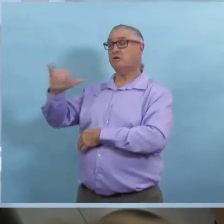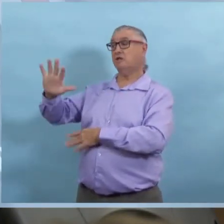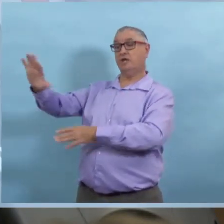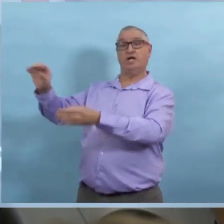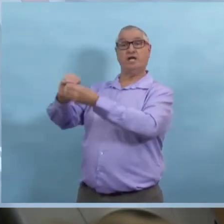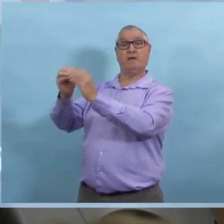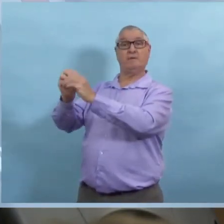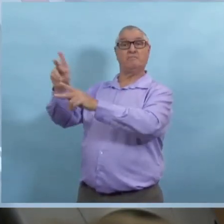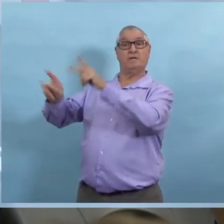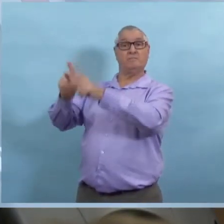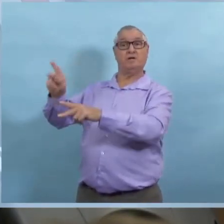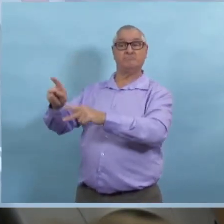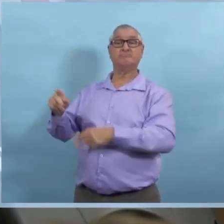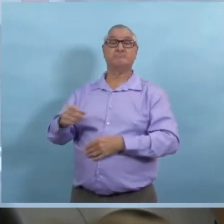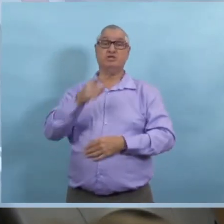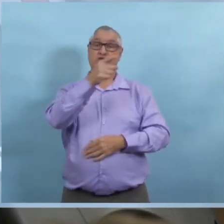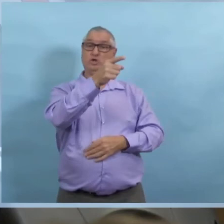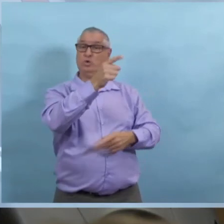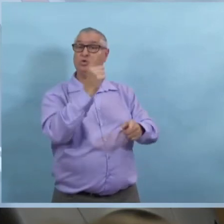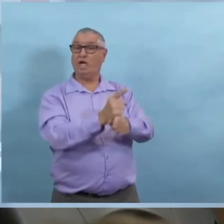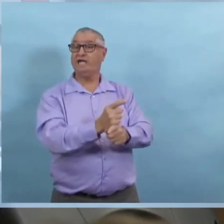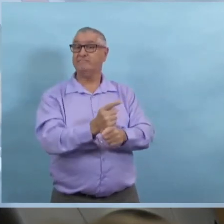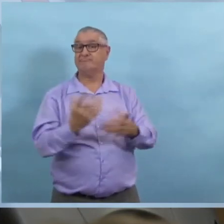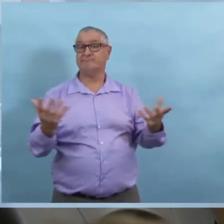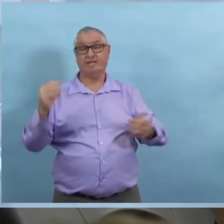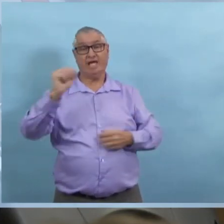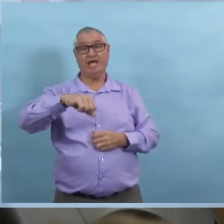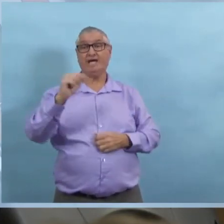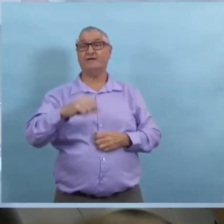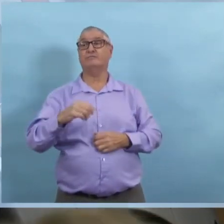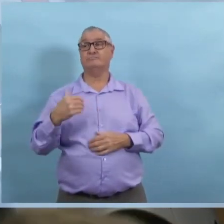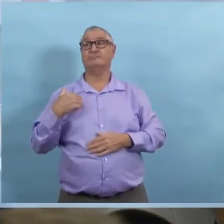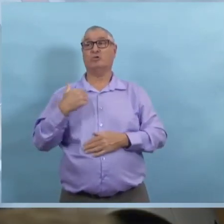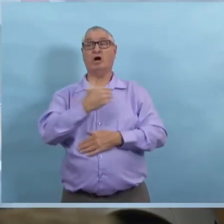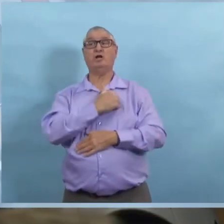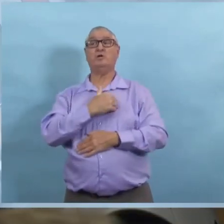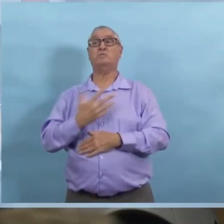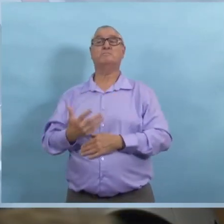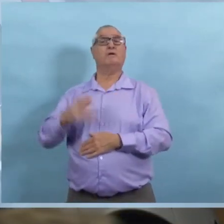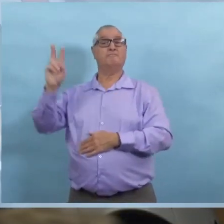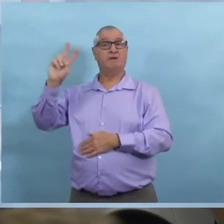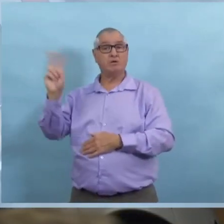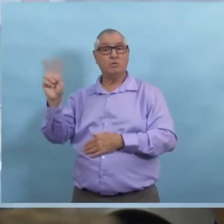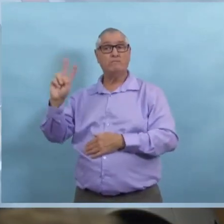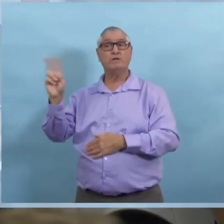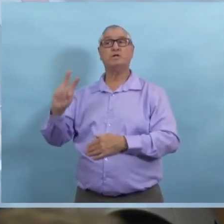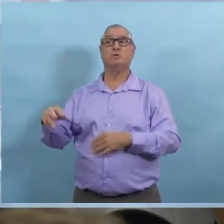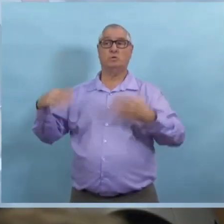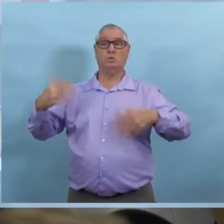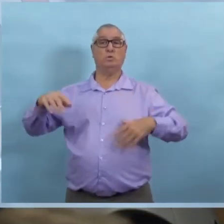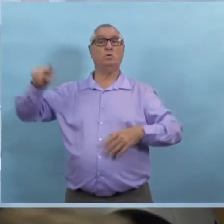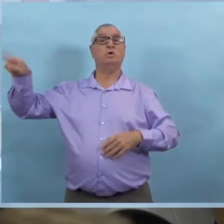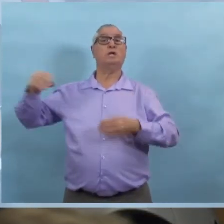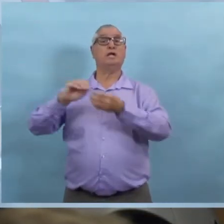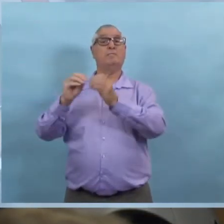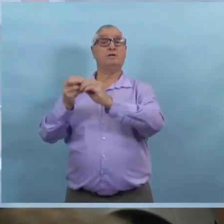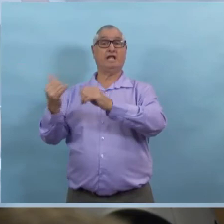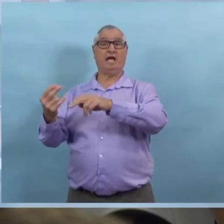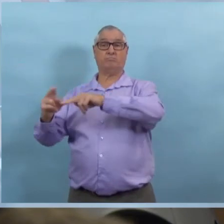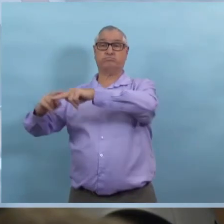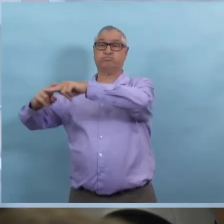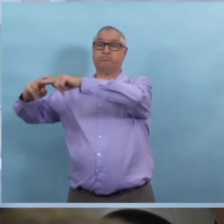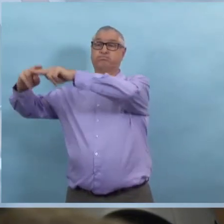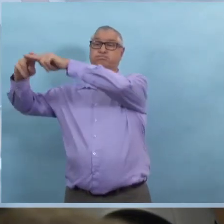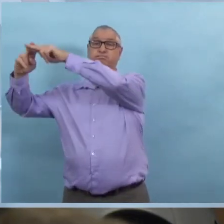relativement plus hauts que ce qu'ils étaient il a quelques semaines. Vous avez tout à fait raison de soulever la question du fait qu'il y a une plus grande densité de